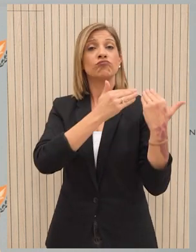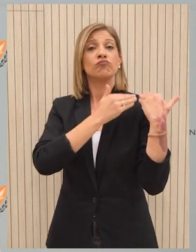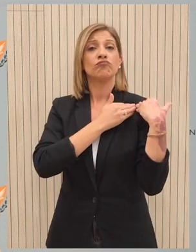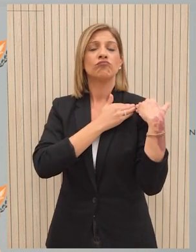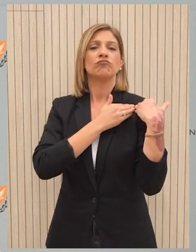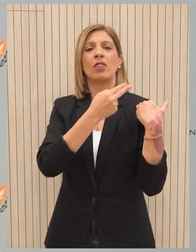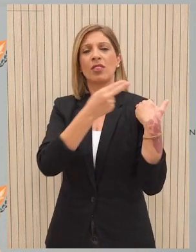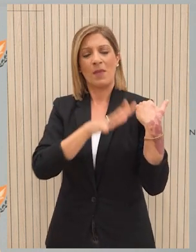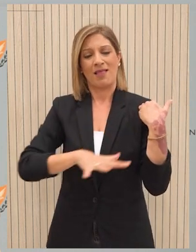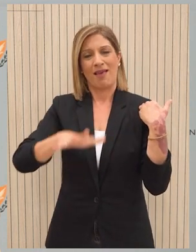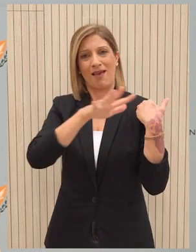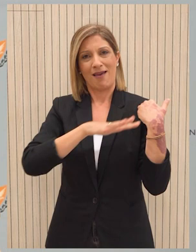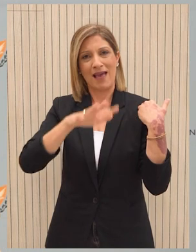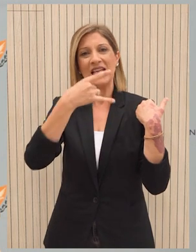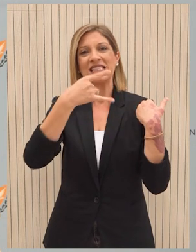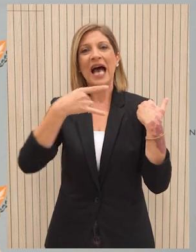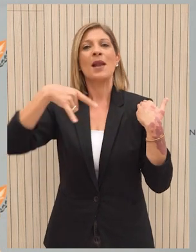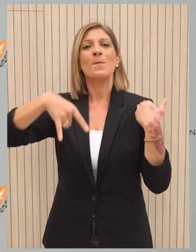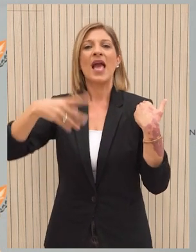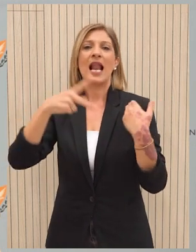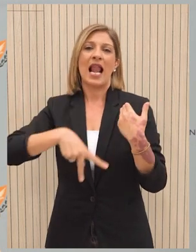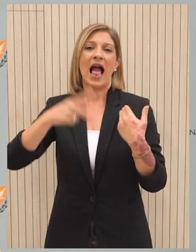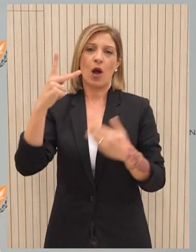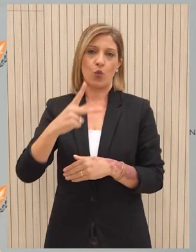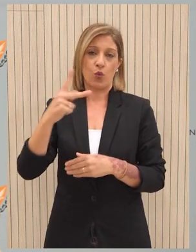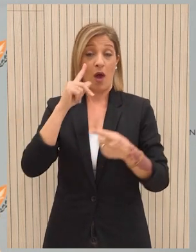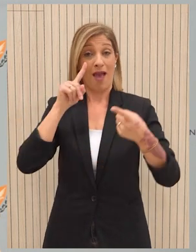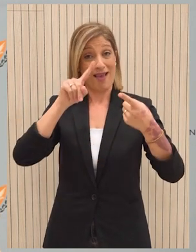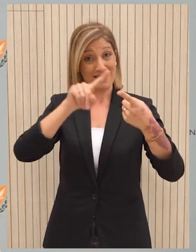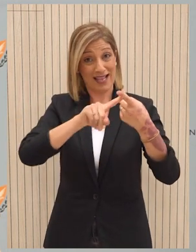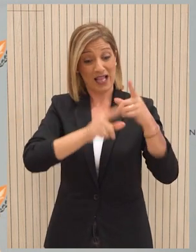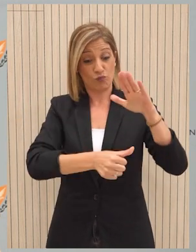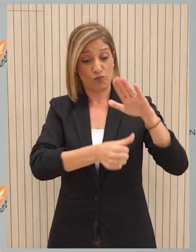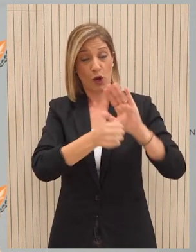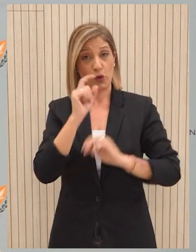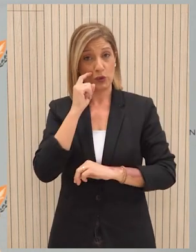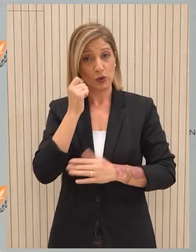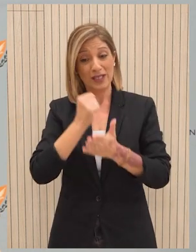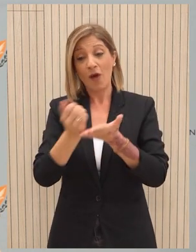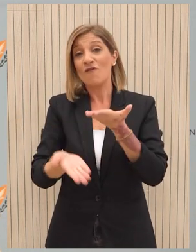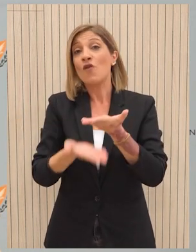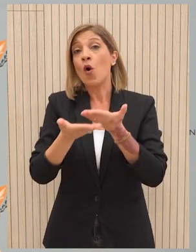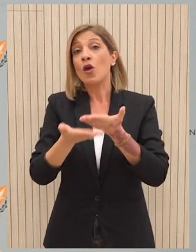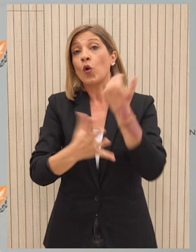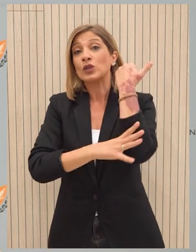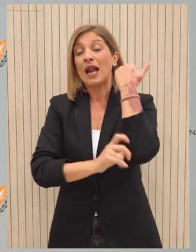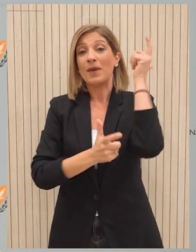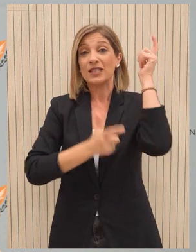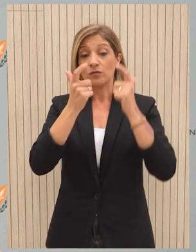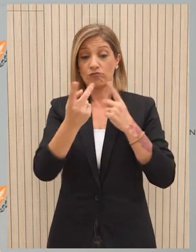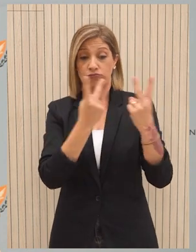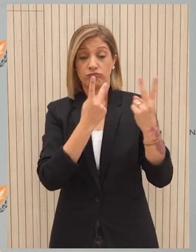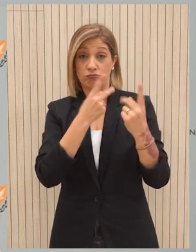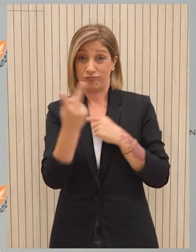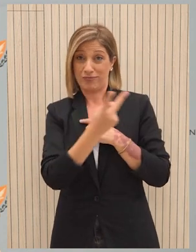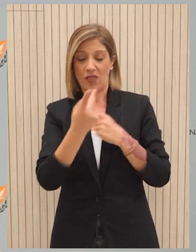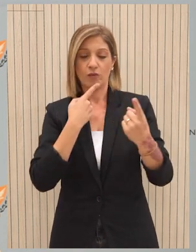τις γυρνευτικές επιχειρήσεις, Ζαν-Πιέρ Λακρουά. Κατά την συνάντηση, ο πρόεδρος της Δημοκρατίας και ο βοηθός Γενικός Γραμματέας του ΟΗΕ θα συζητήσουν